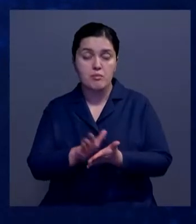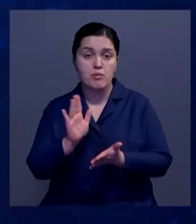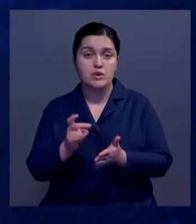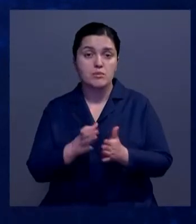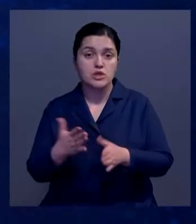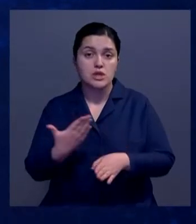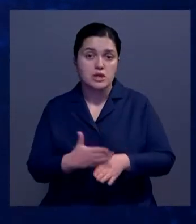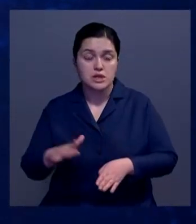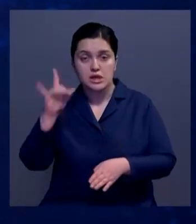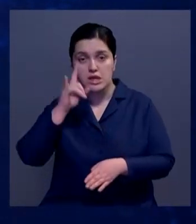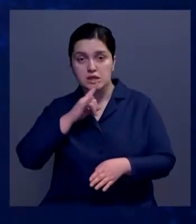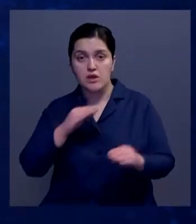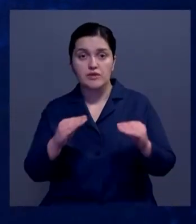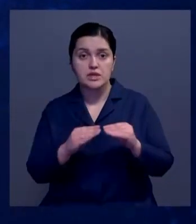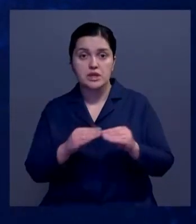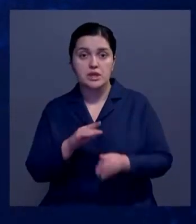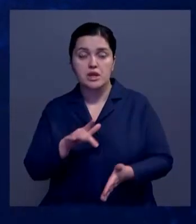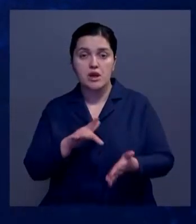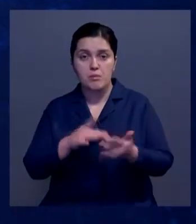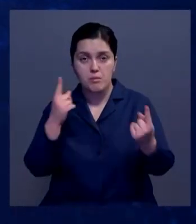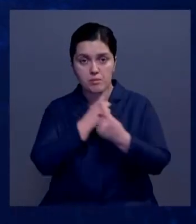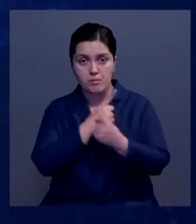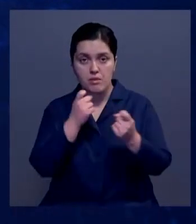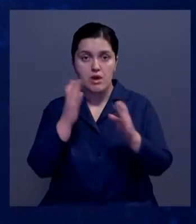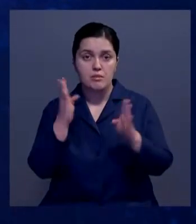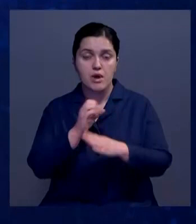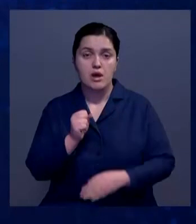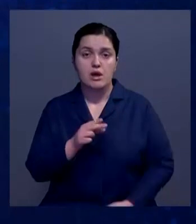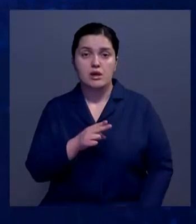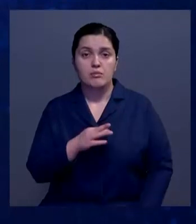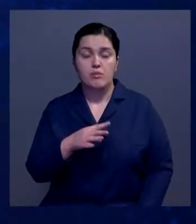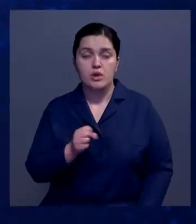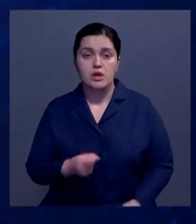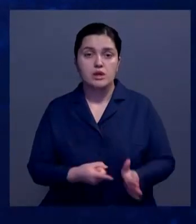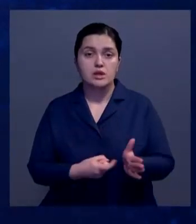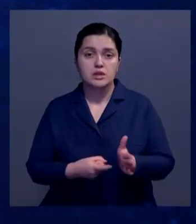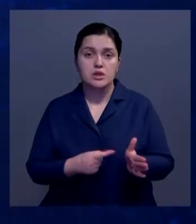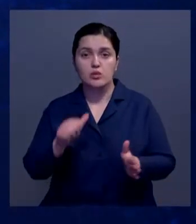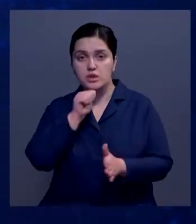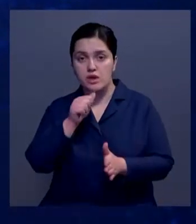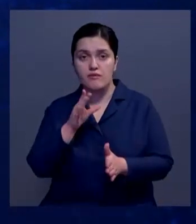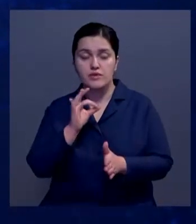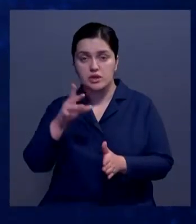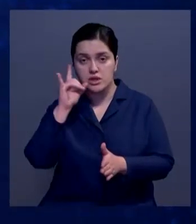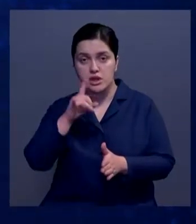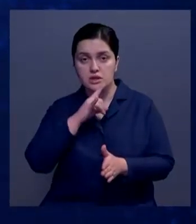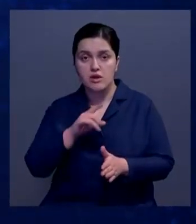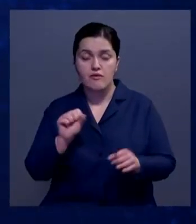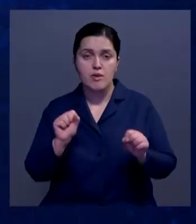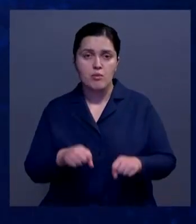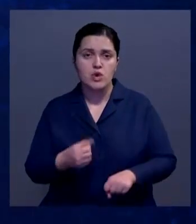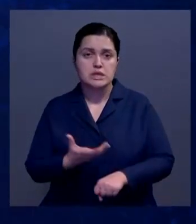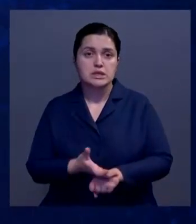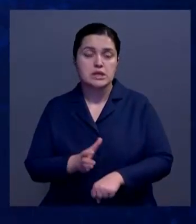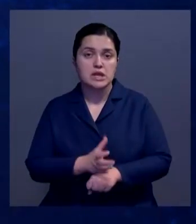сохраняются на большей части страны. Сразу в 10 регионах объявлено штормовое предупреждение. В Акмолинской, Карагандинской, Кустанайской, Восточно-Казахстанской